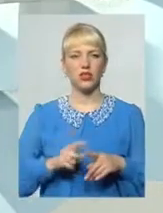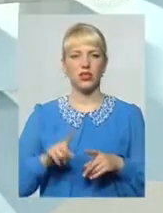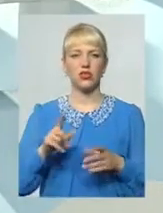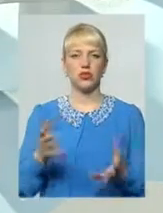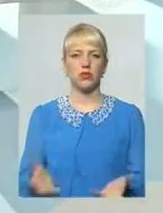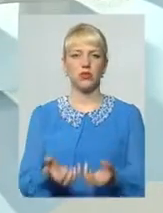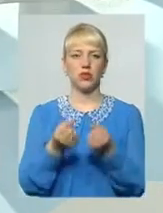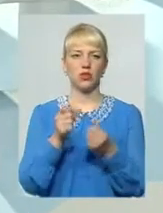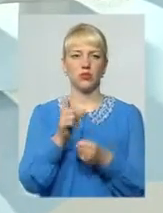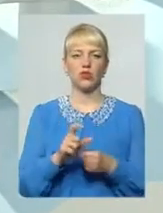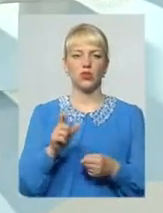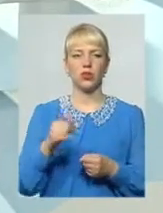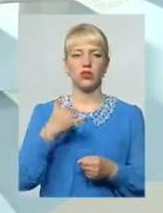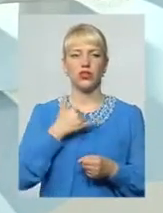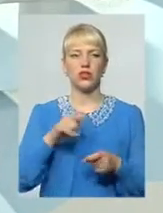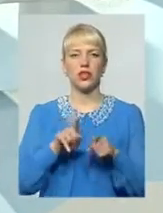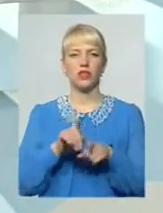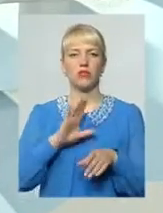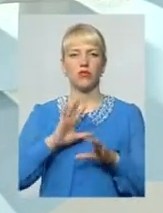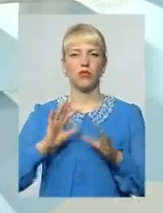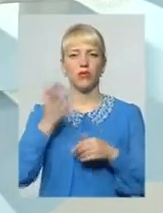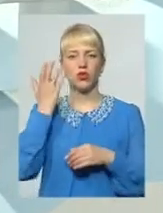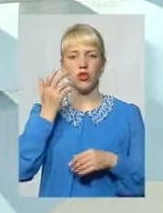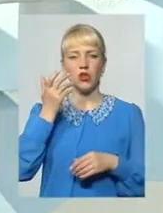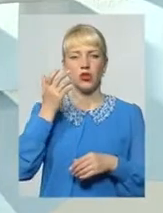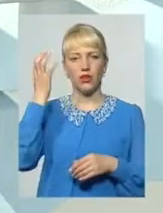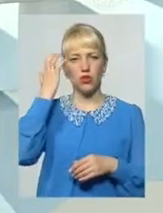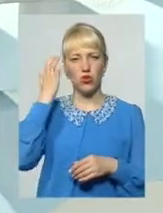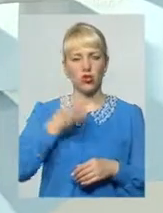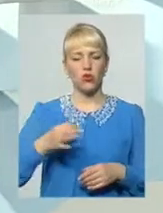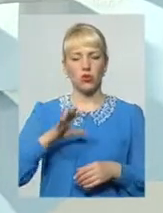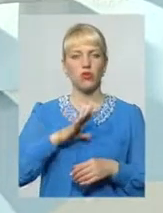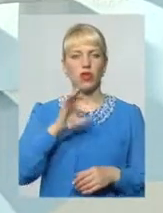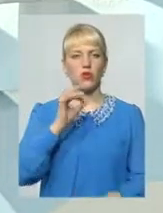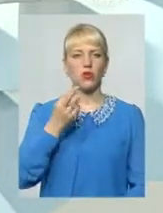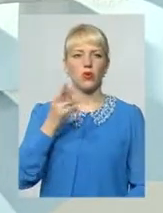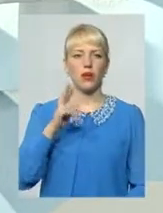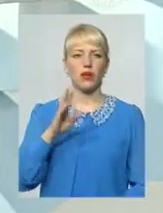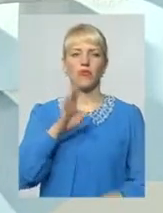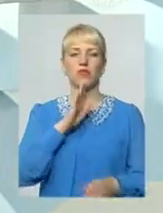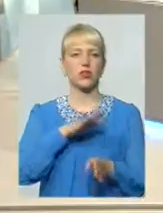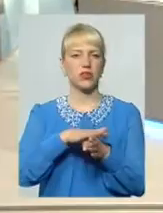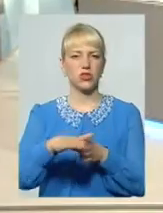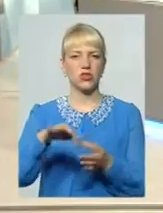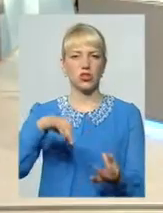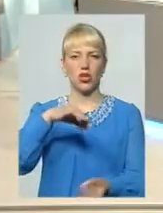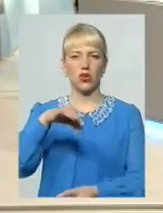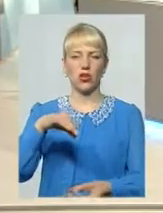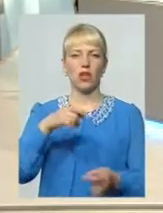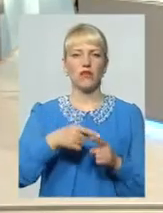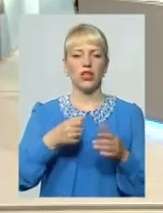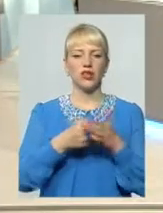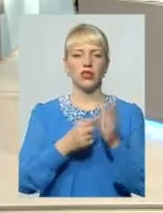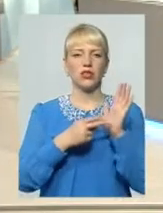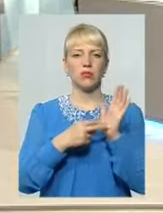підтримують люди От у нас такий випадок був, що в Чорному острові була Юлічка Юля кругла сирота І вона до семи